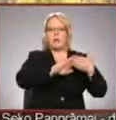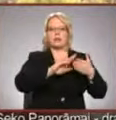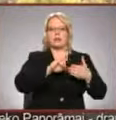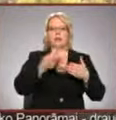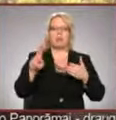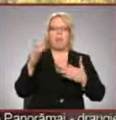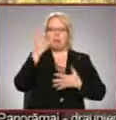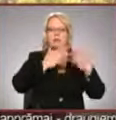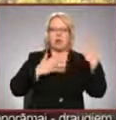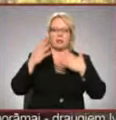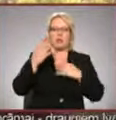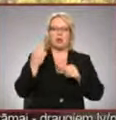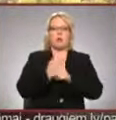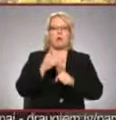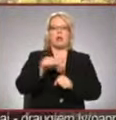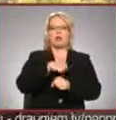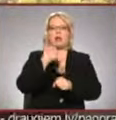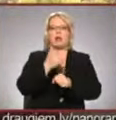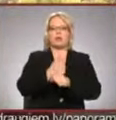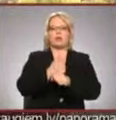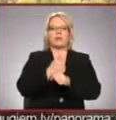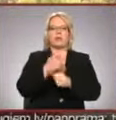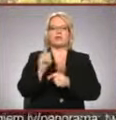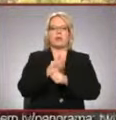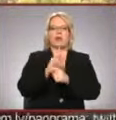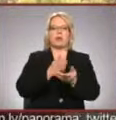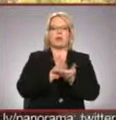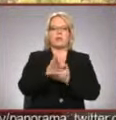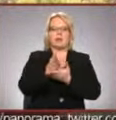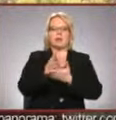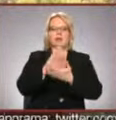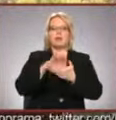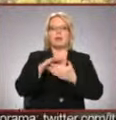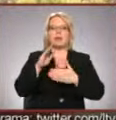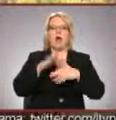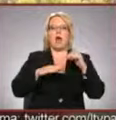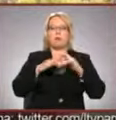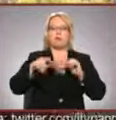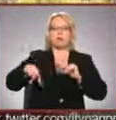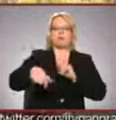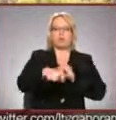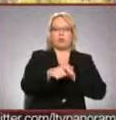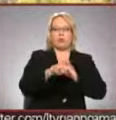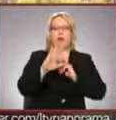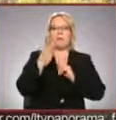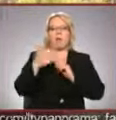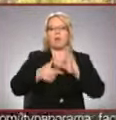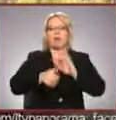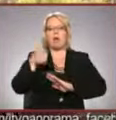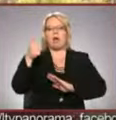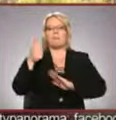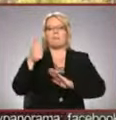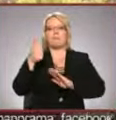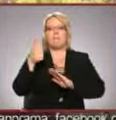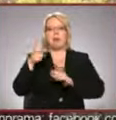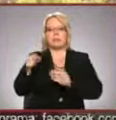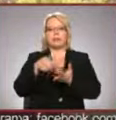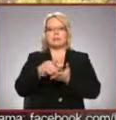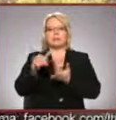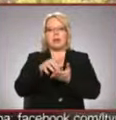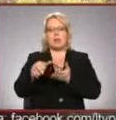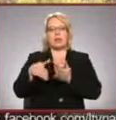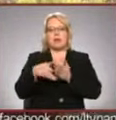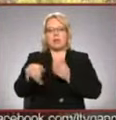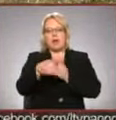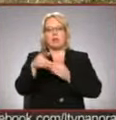neapmeldītos, ka gan galvenais orientieris ir Amatas upa, tomēr labāk izejamās taciņas, lai var